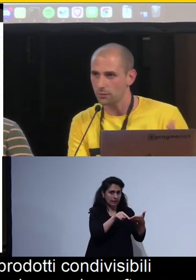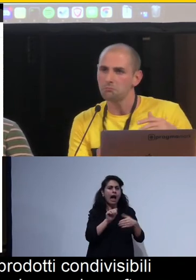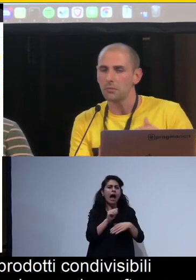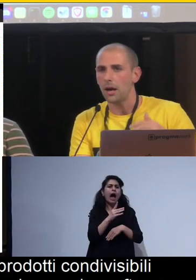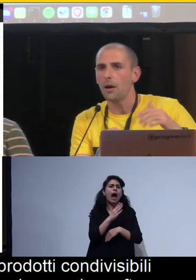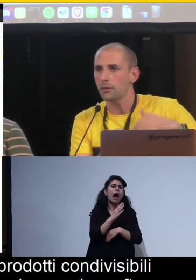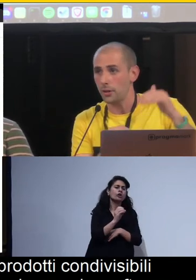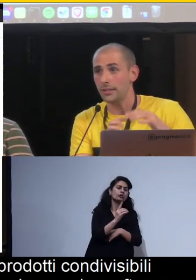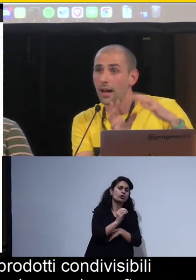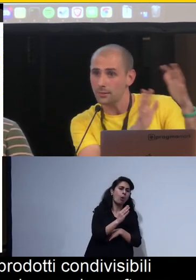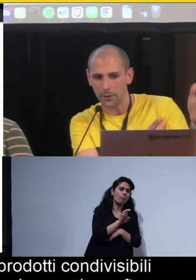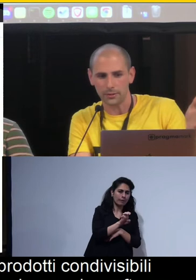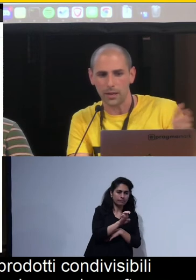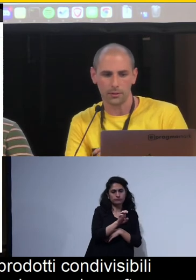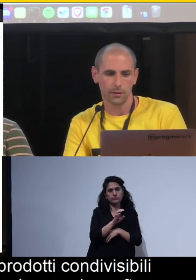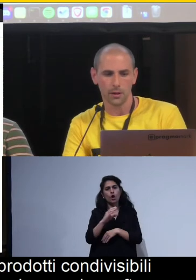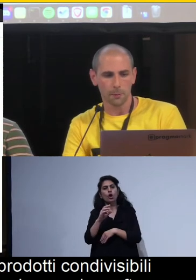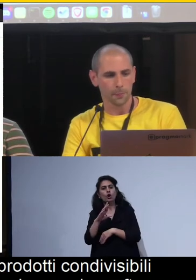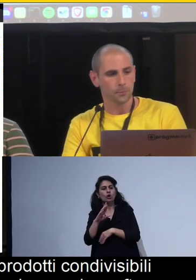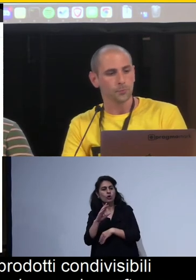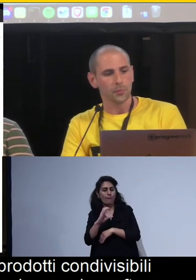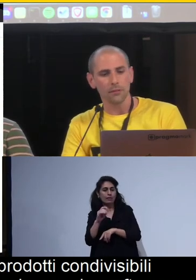responsive, ha una versione dedicata per il tablet.